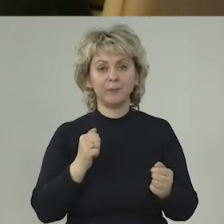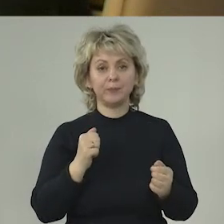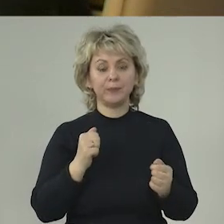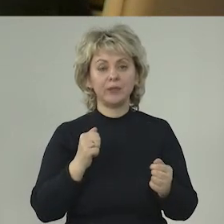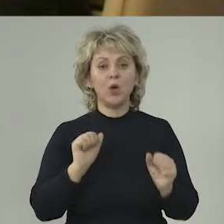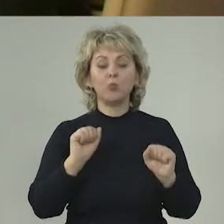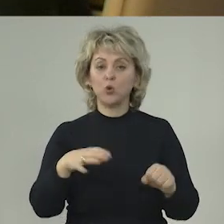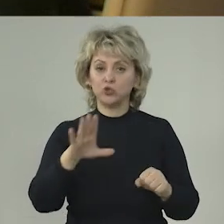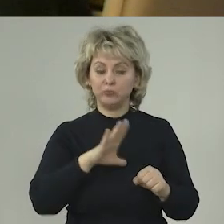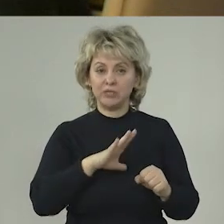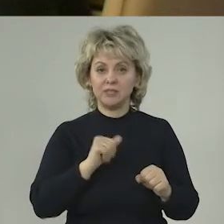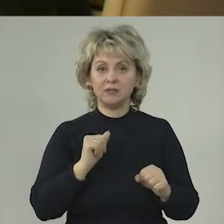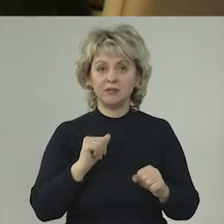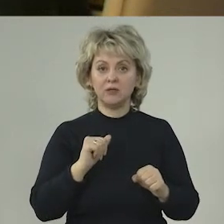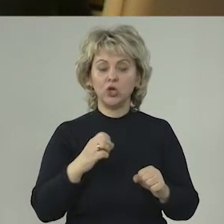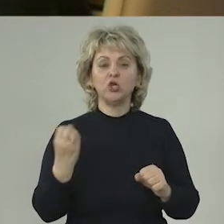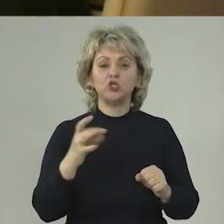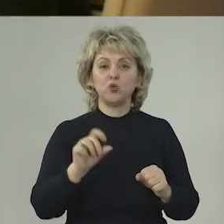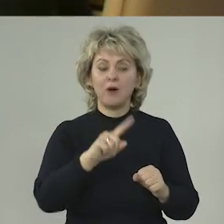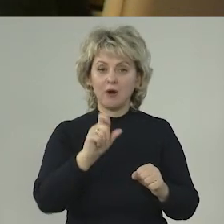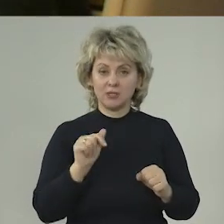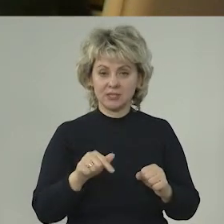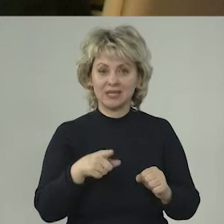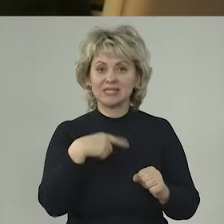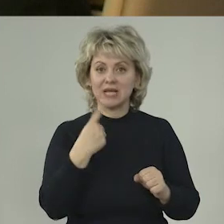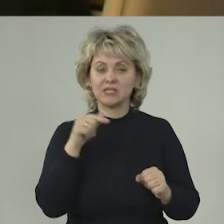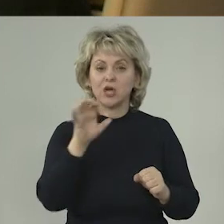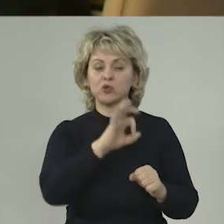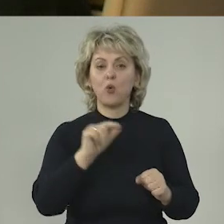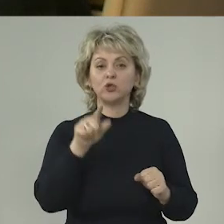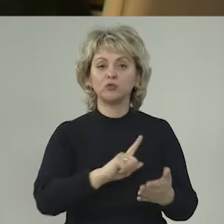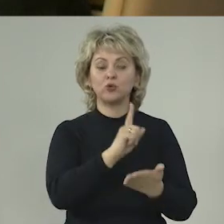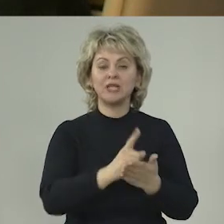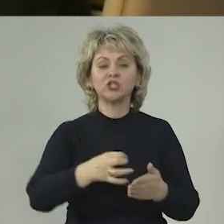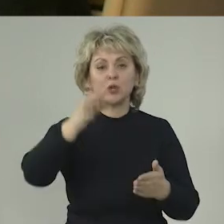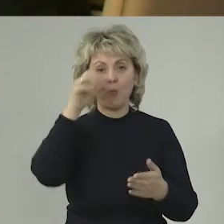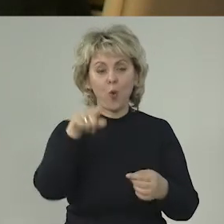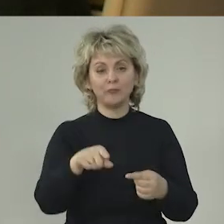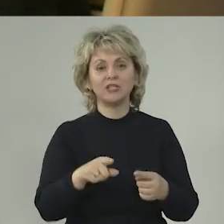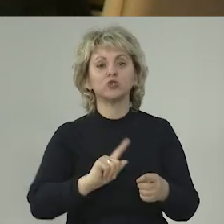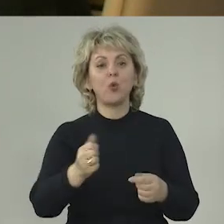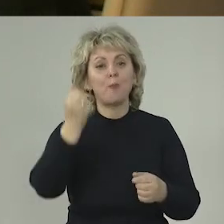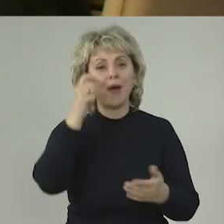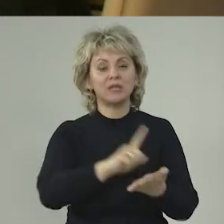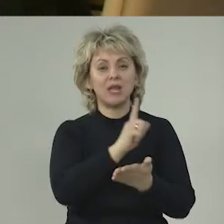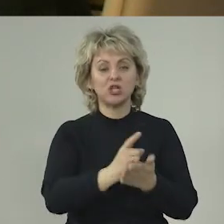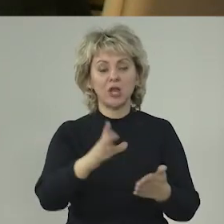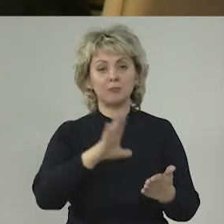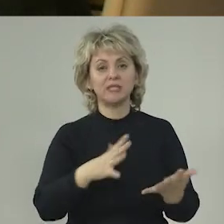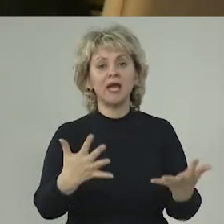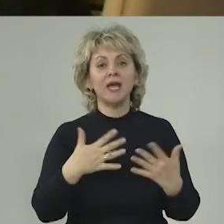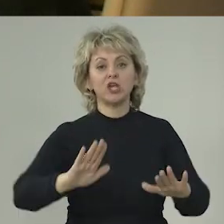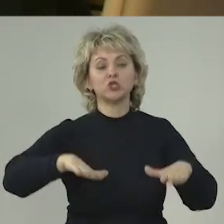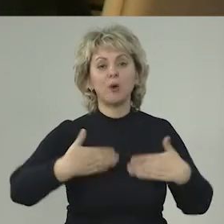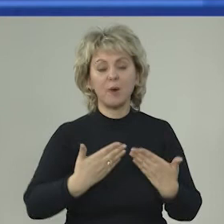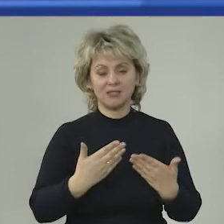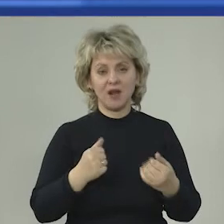может быть, еще раз сказать о том, что мы должны помнить, что память у нас должна быть. Ну